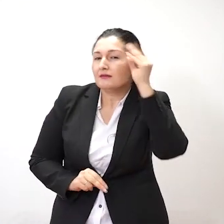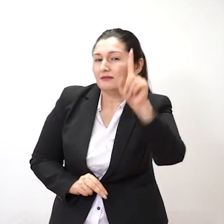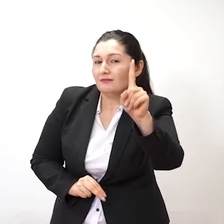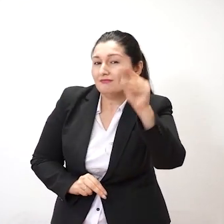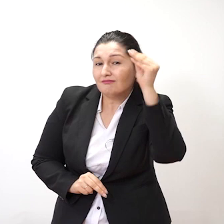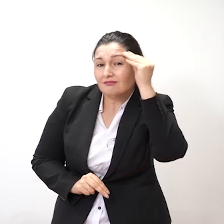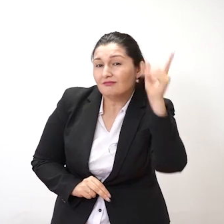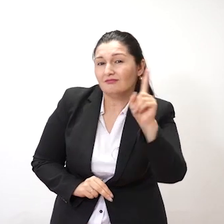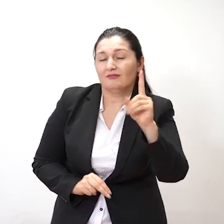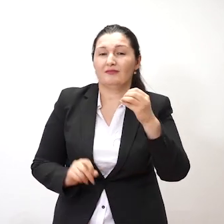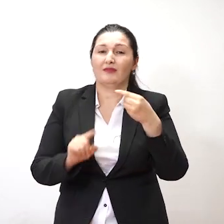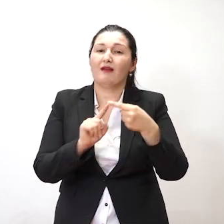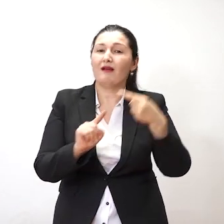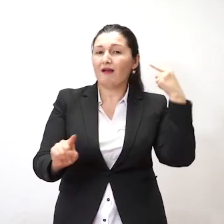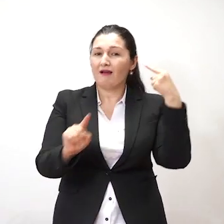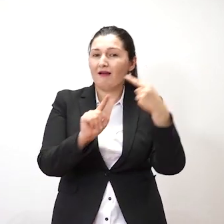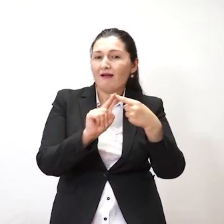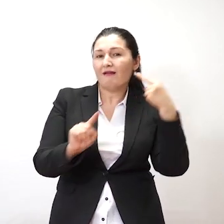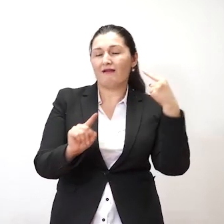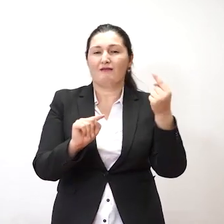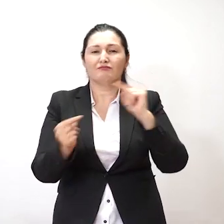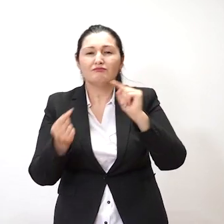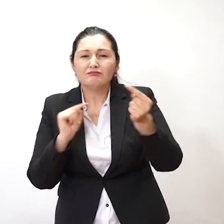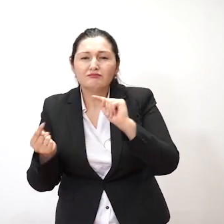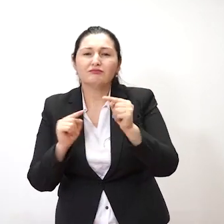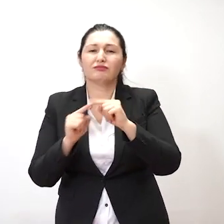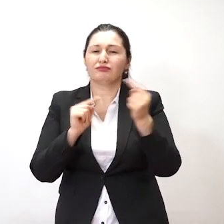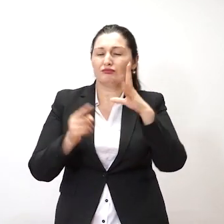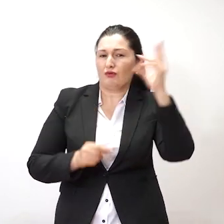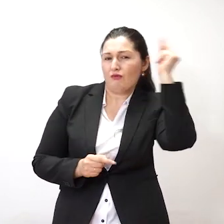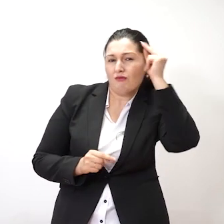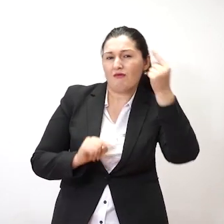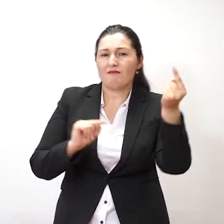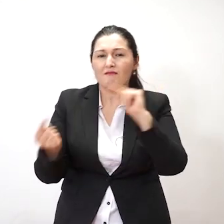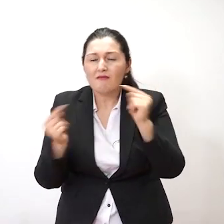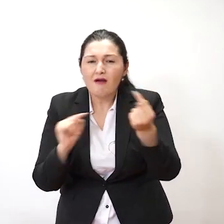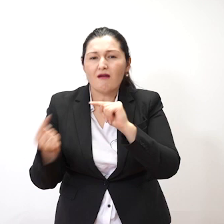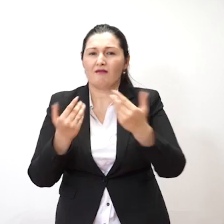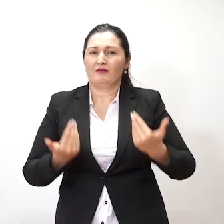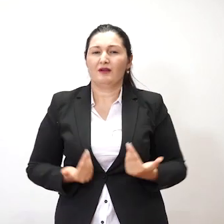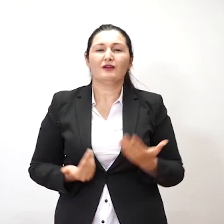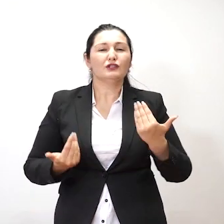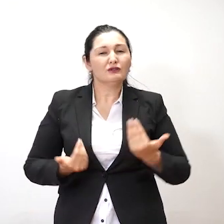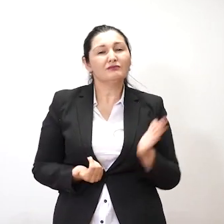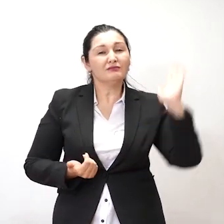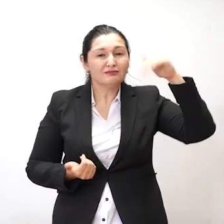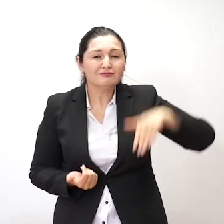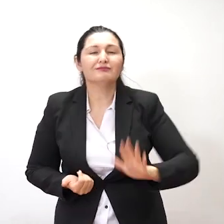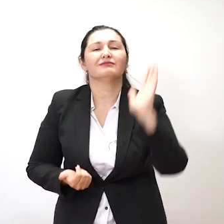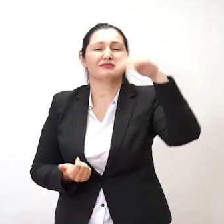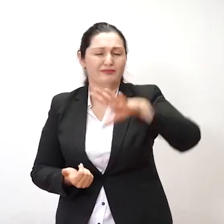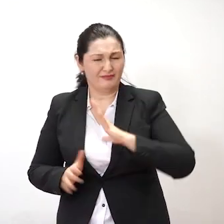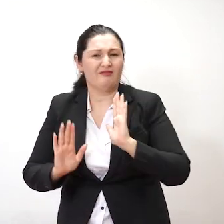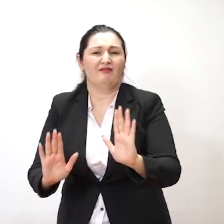همین گزشت کردن از یک دیگر اوموزاد. وقتی زندگی پستی و بی بلندی نمی شود.